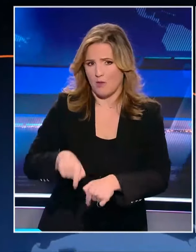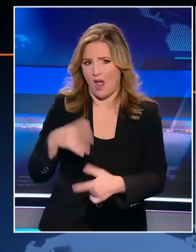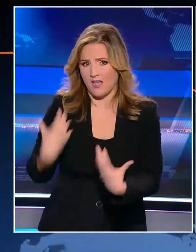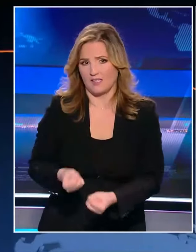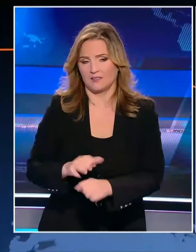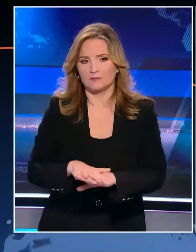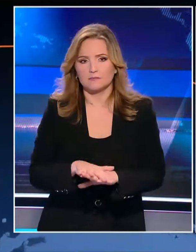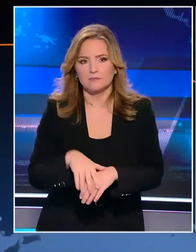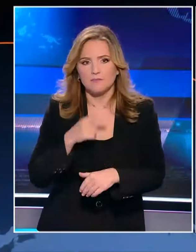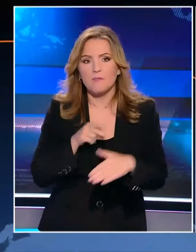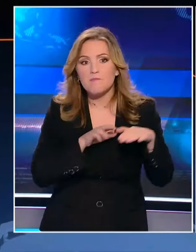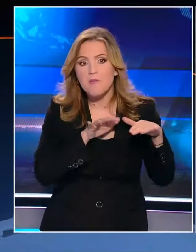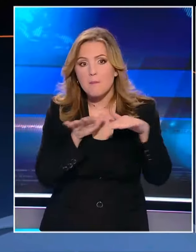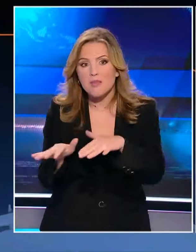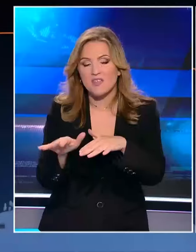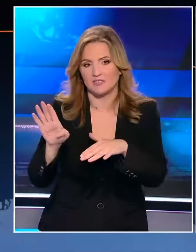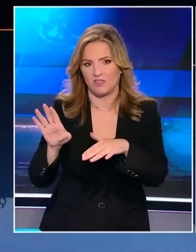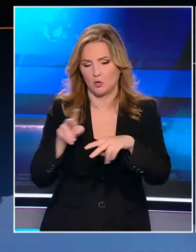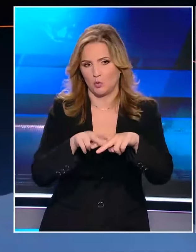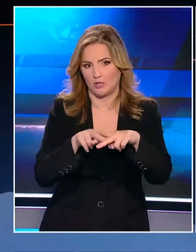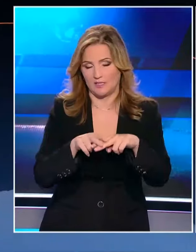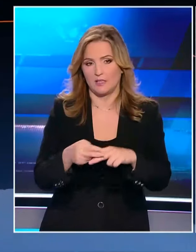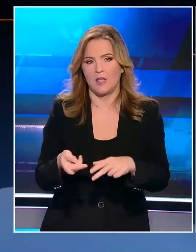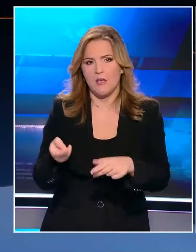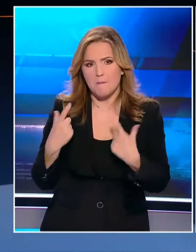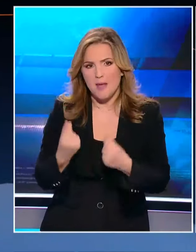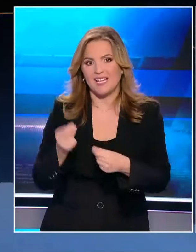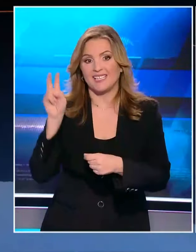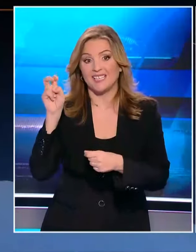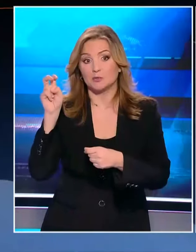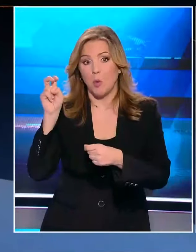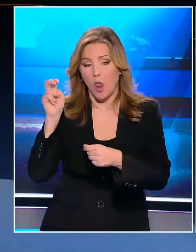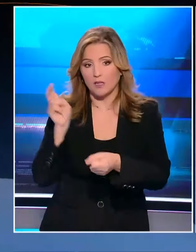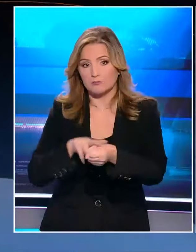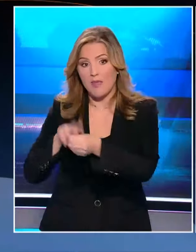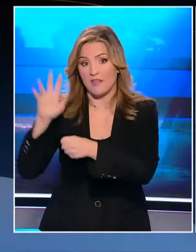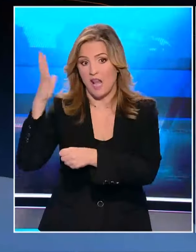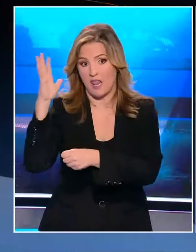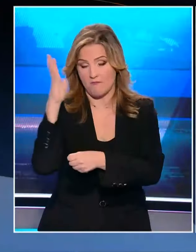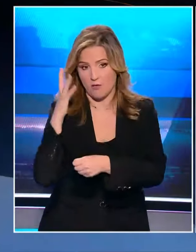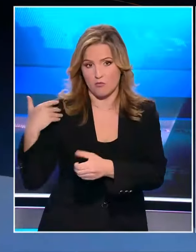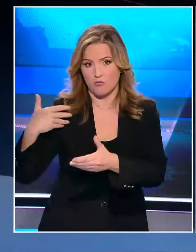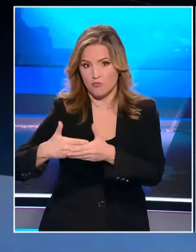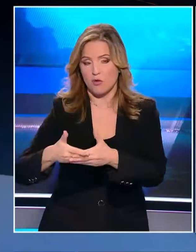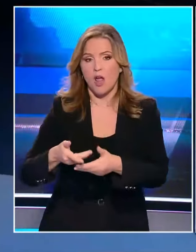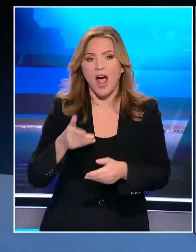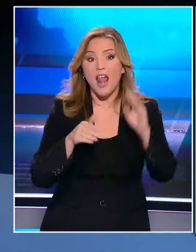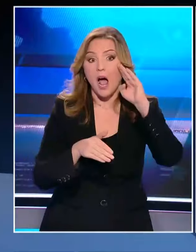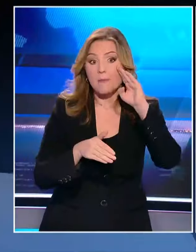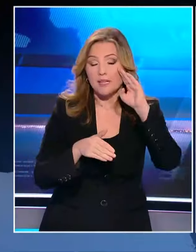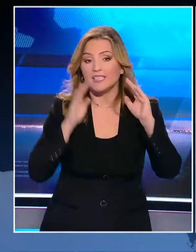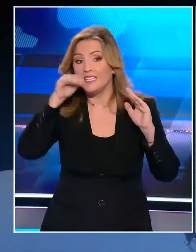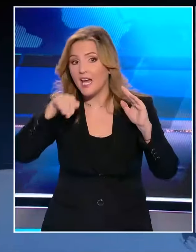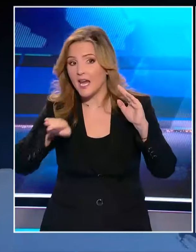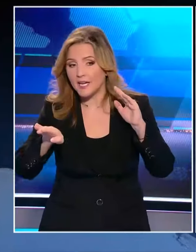Ωστόσο, παράδοση φοδροχτή που είμαστε βυρητό και τα δεκάδες ή και εκατοντάδες μέλη της Χεσμολά νεκρά από τις επιθέσεις των τελευταίων ημερών, τόσο οι Ηνωμένες Πολιτείες